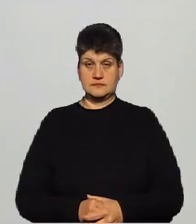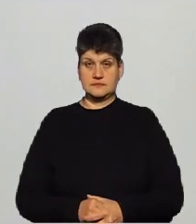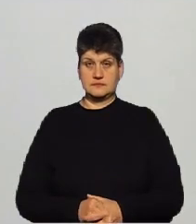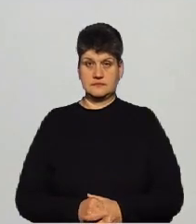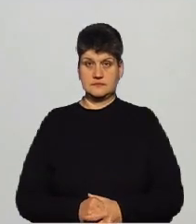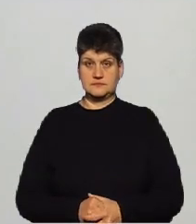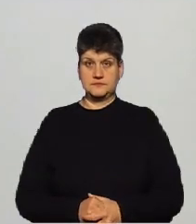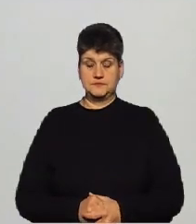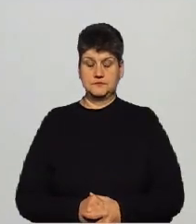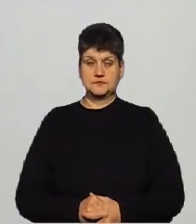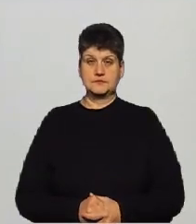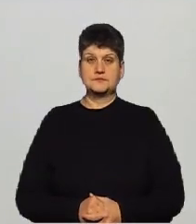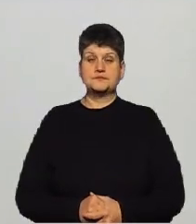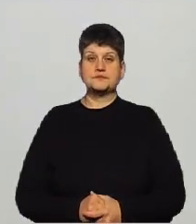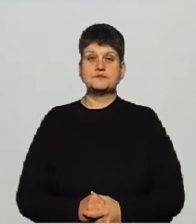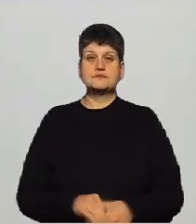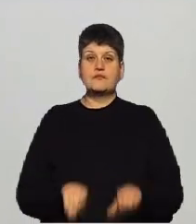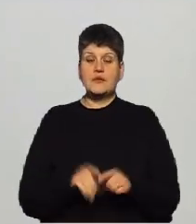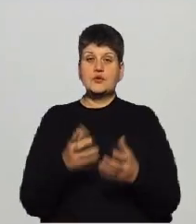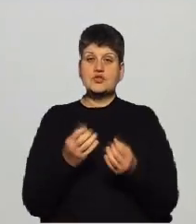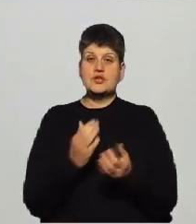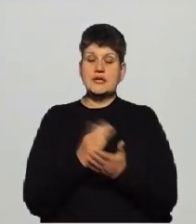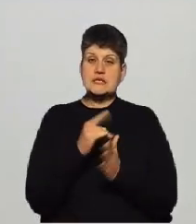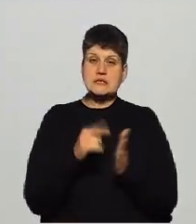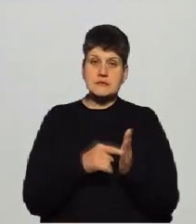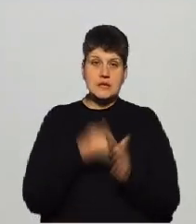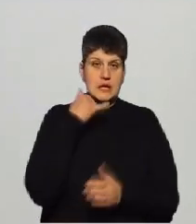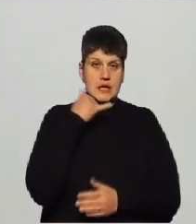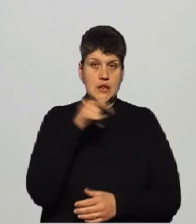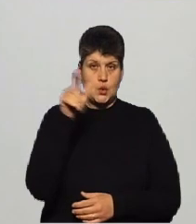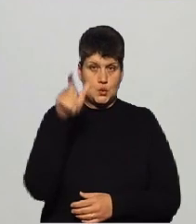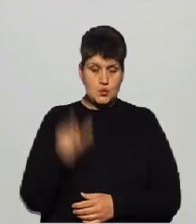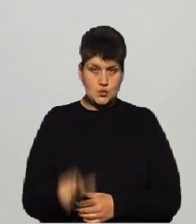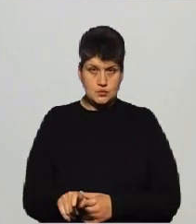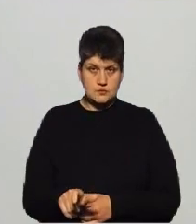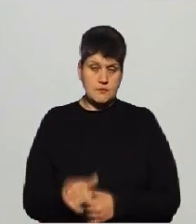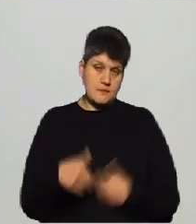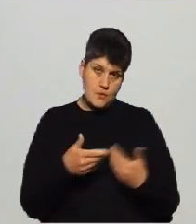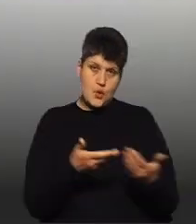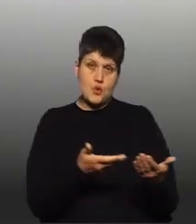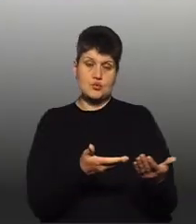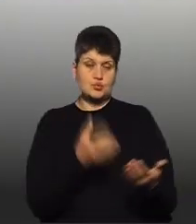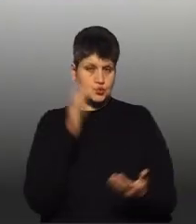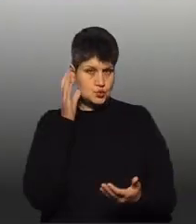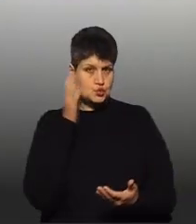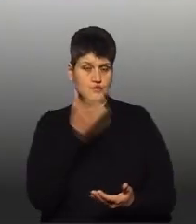І також у нас є ще запитання від додзвонювача. Просимо, ми вас чуємо. Ви в ефірі.